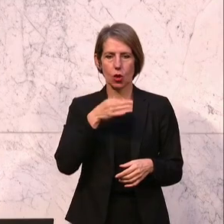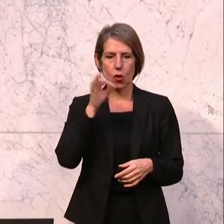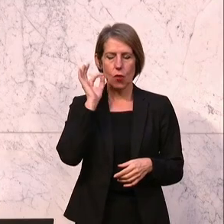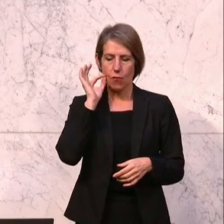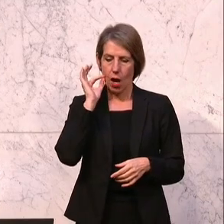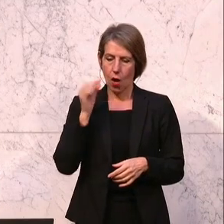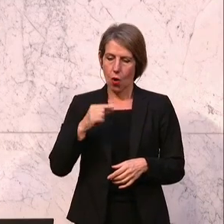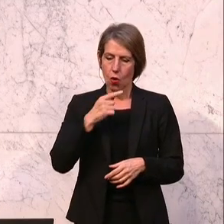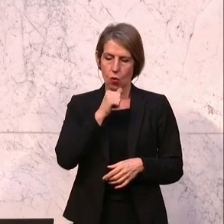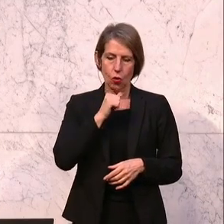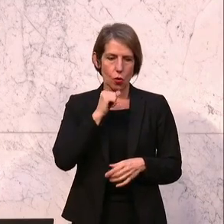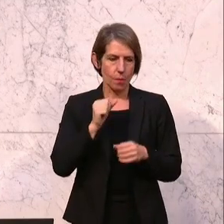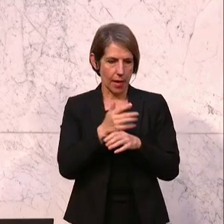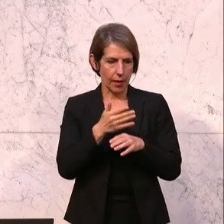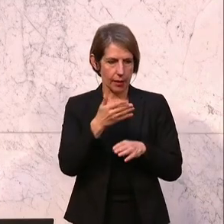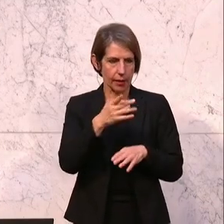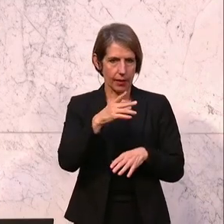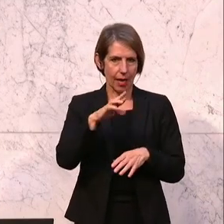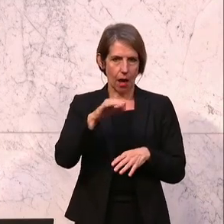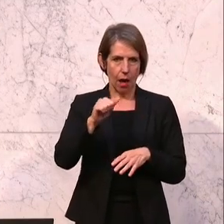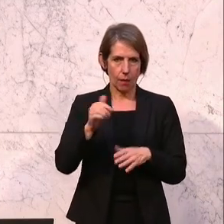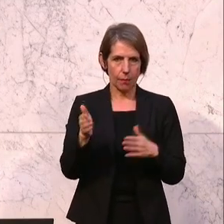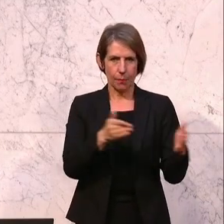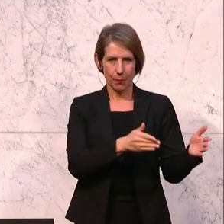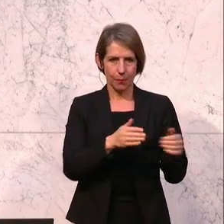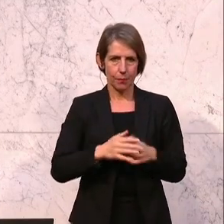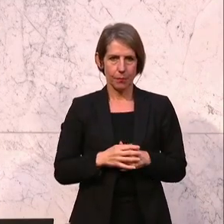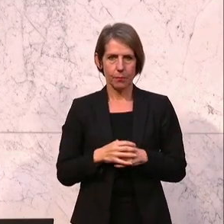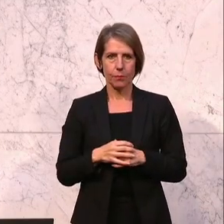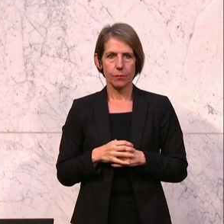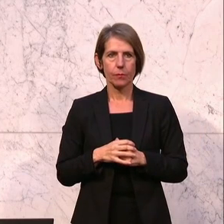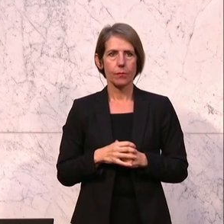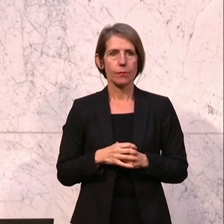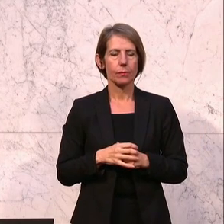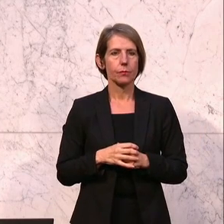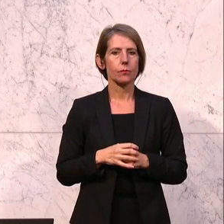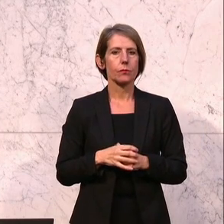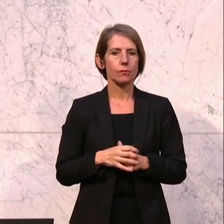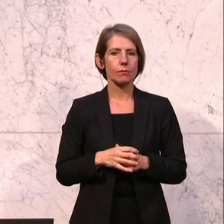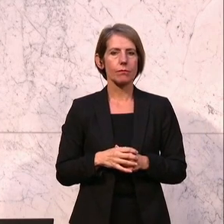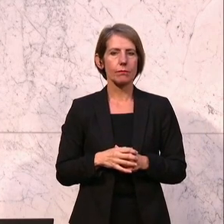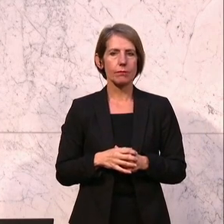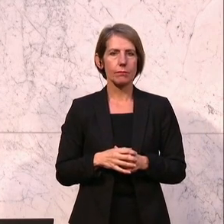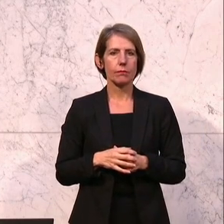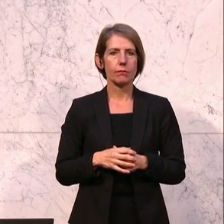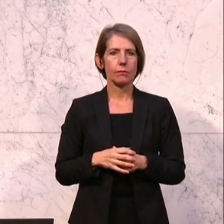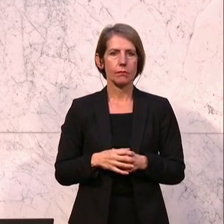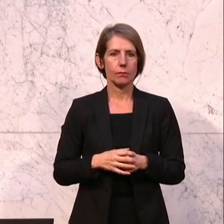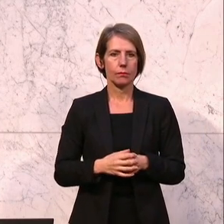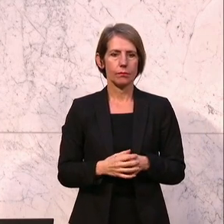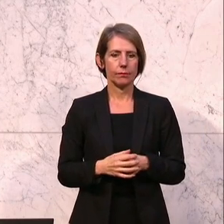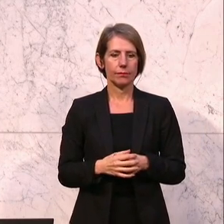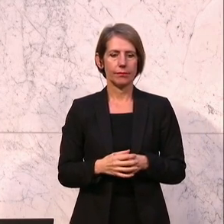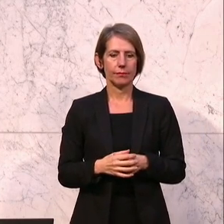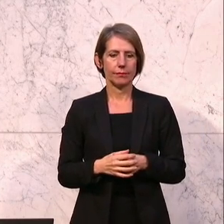Wir befinden uns in Mitte der Debatte rund um Tagesordnungspunkte 8 bis 9. Es geht um die Budgets